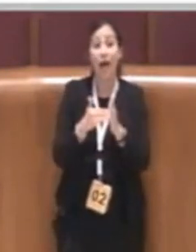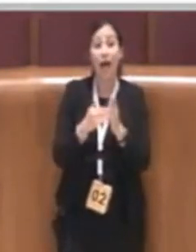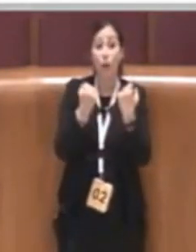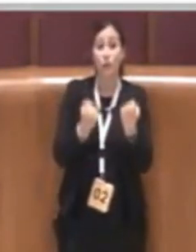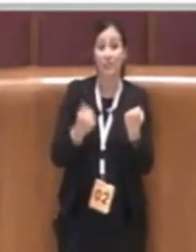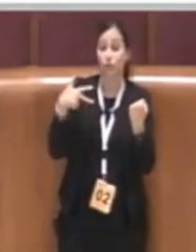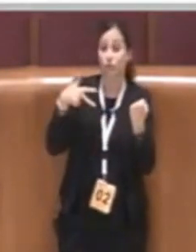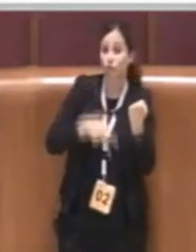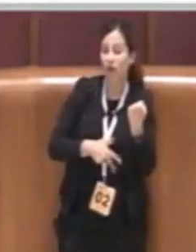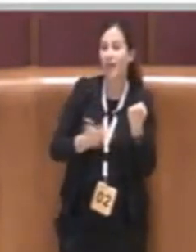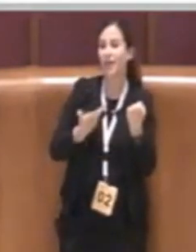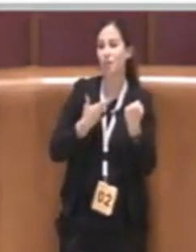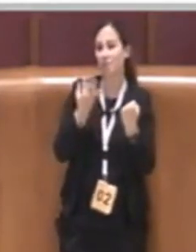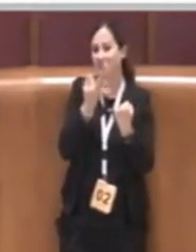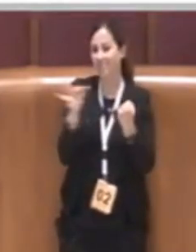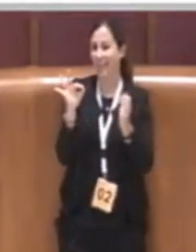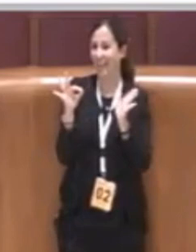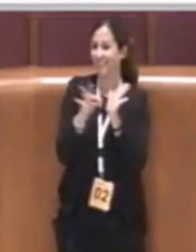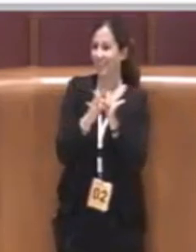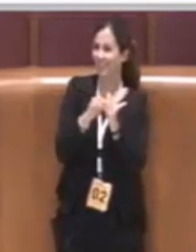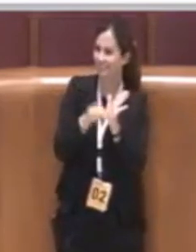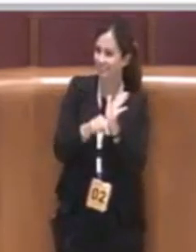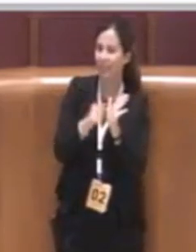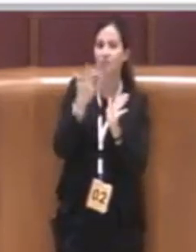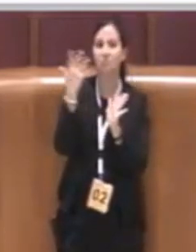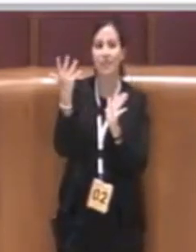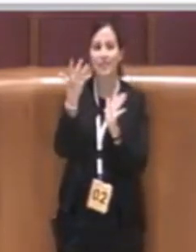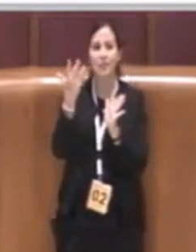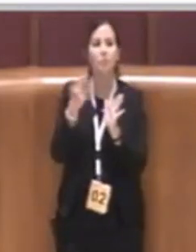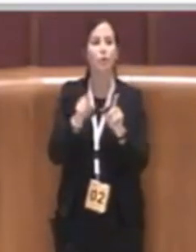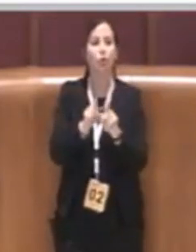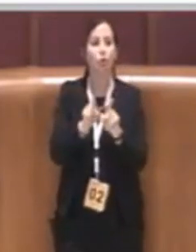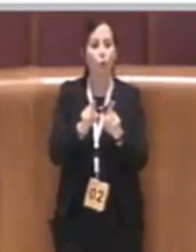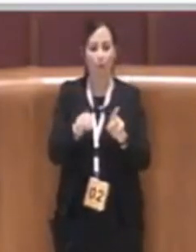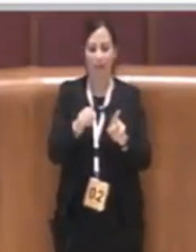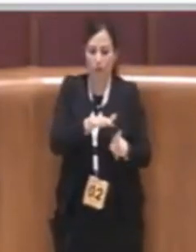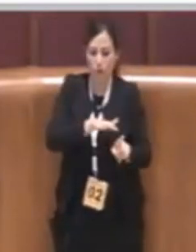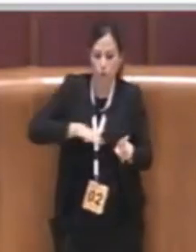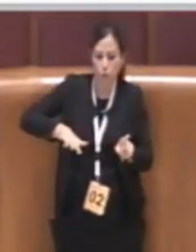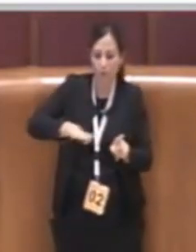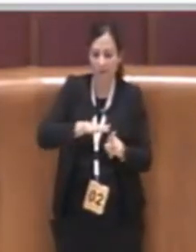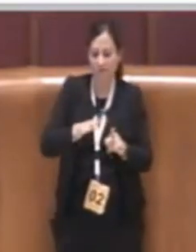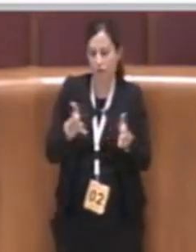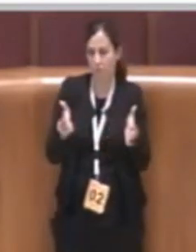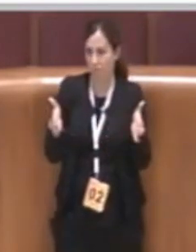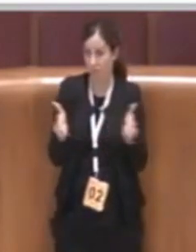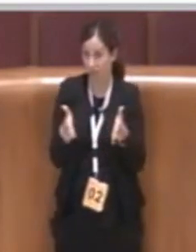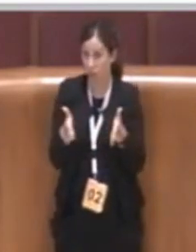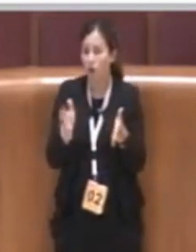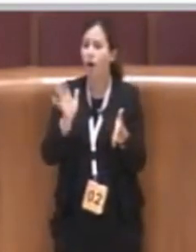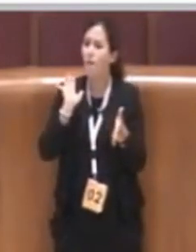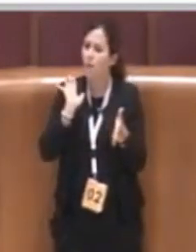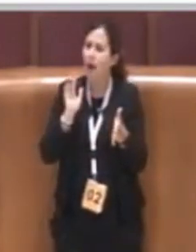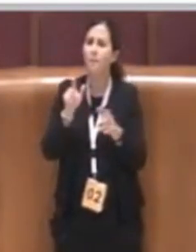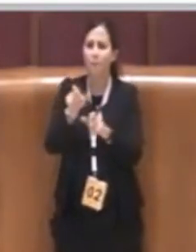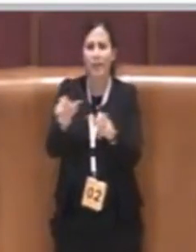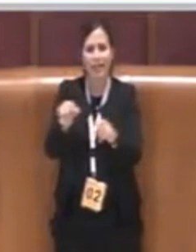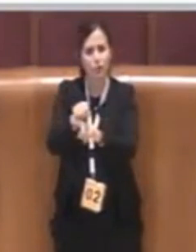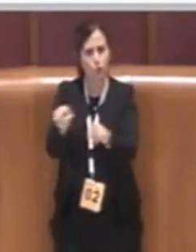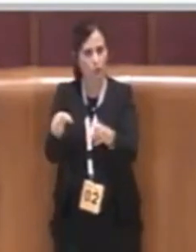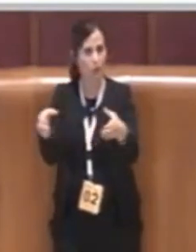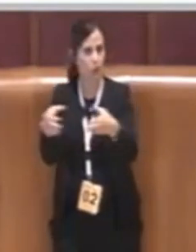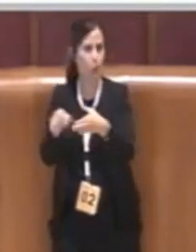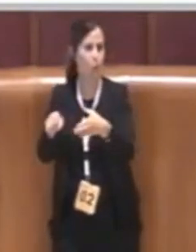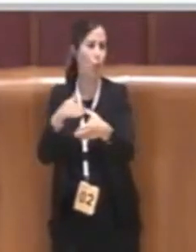alloggi con una superficie utile ridotta ma di garantire a queste persone la possibilità di soffrire di